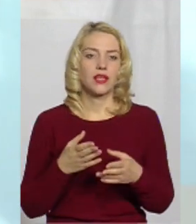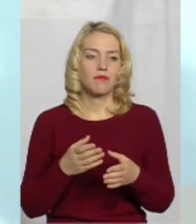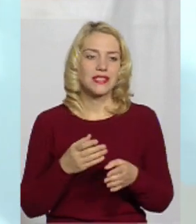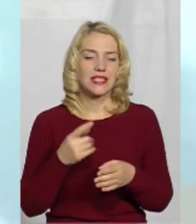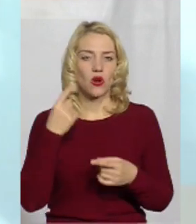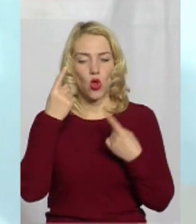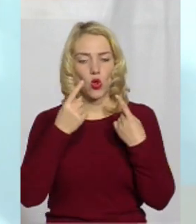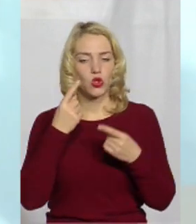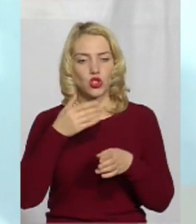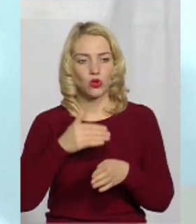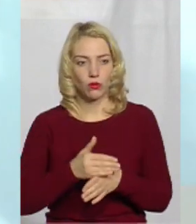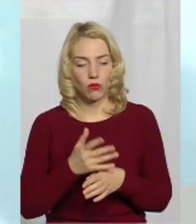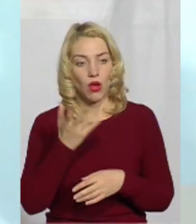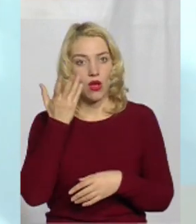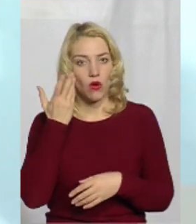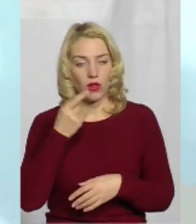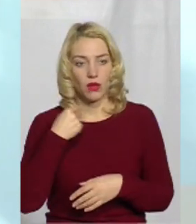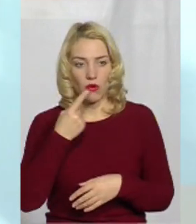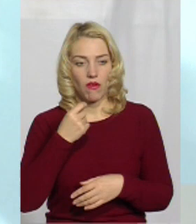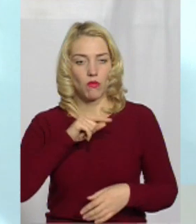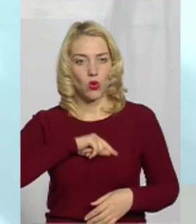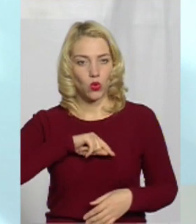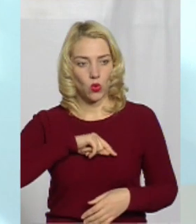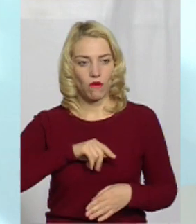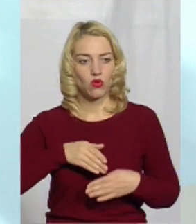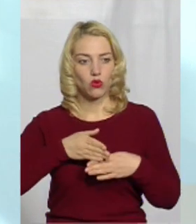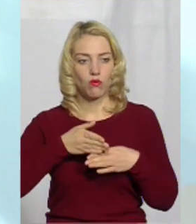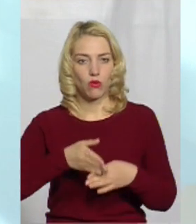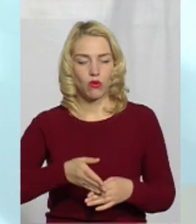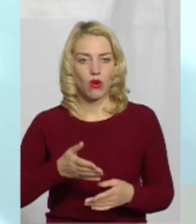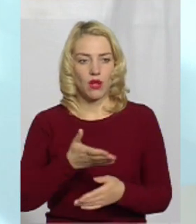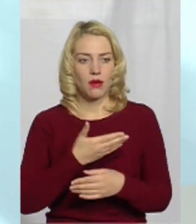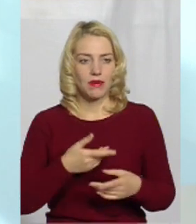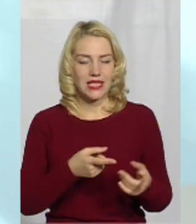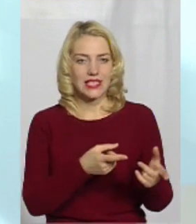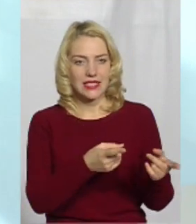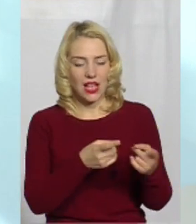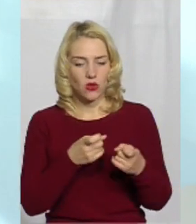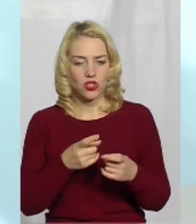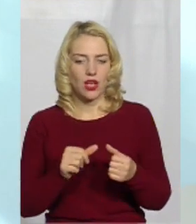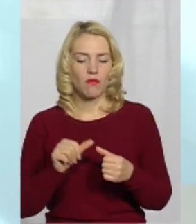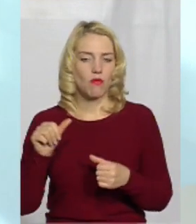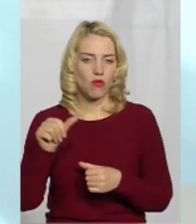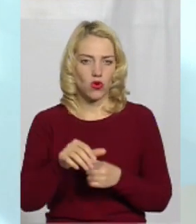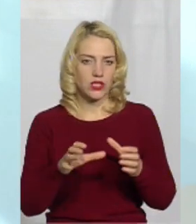допомогу. Ну, і коли мова йде про духовну допомогу, то ми вже залучаємо позаштатно,